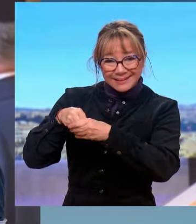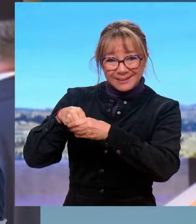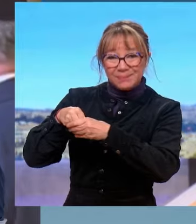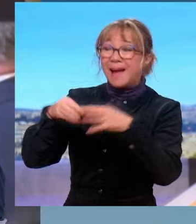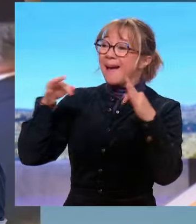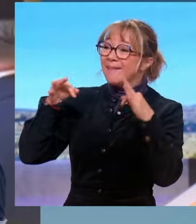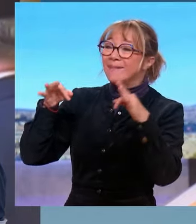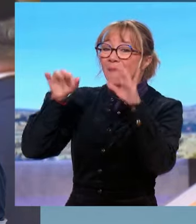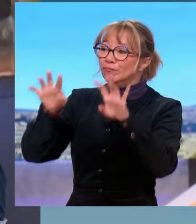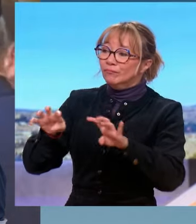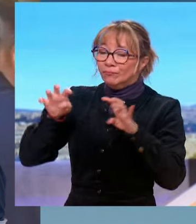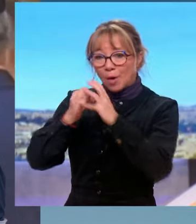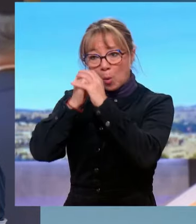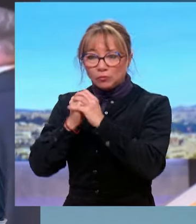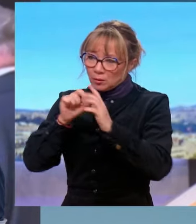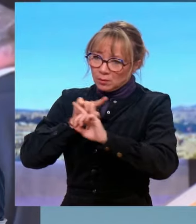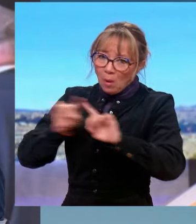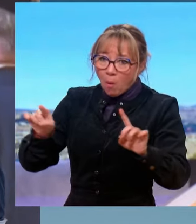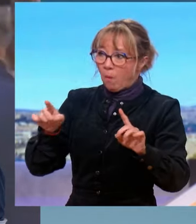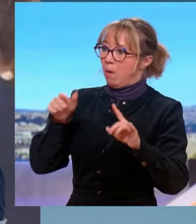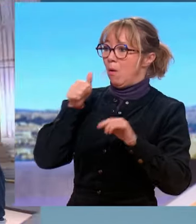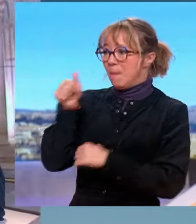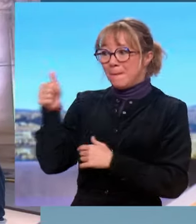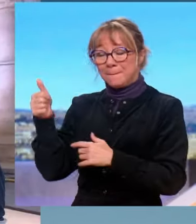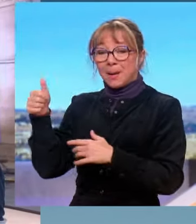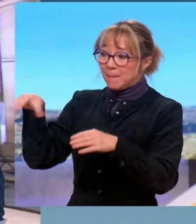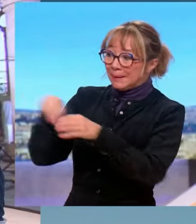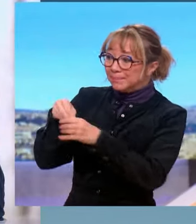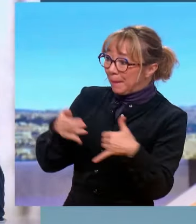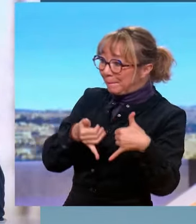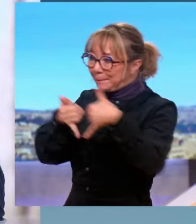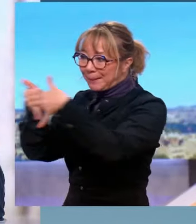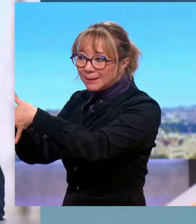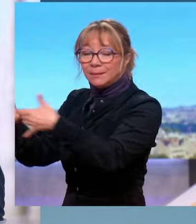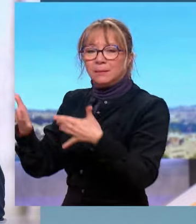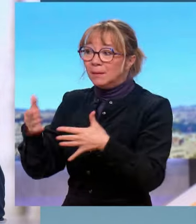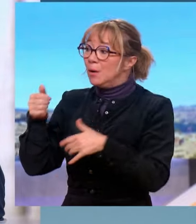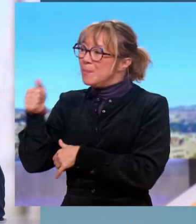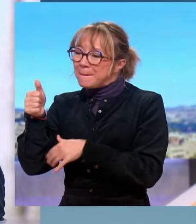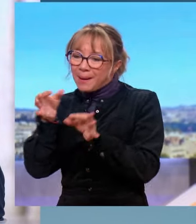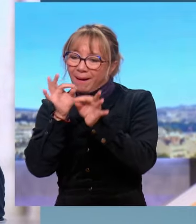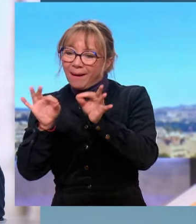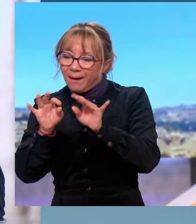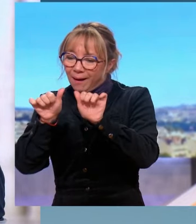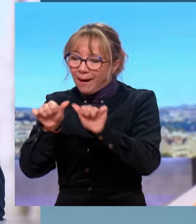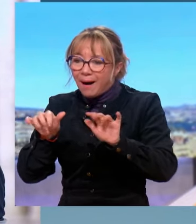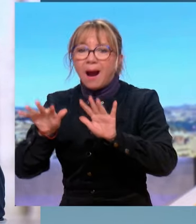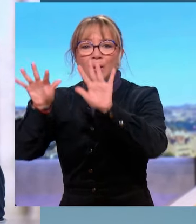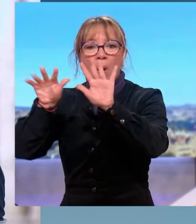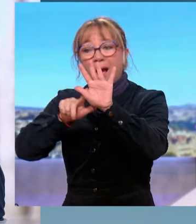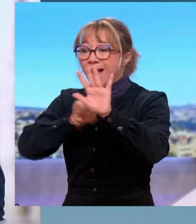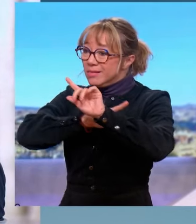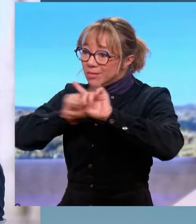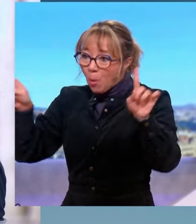un prix qui lui était remis pour la lutte que mène la France contre l'antisémitisme. Et il n'a pas allumé une bougie de Hanouka, il a allumé une bougie du souvenir